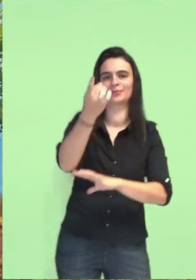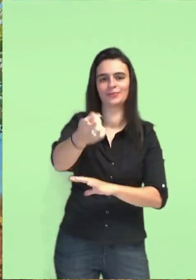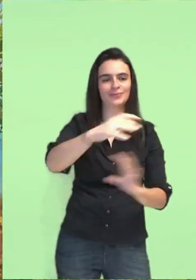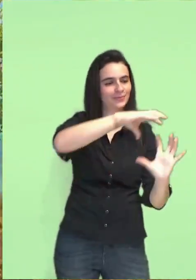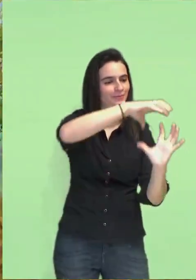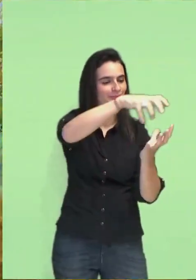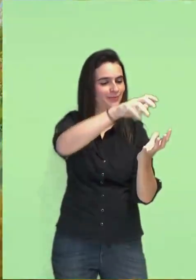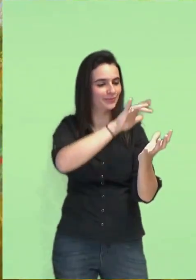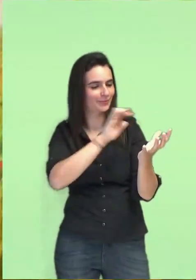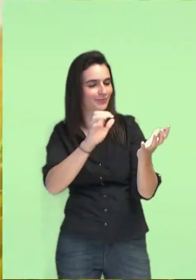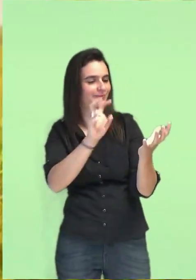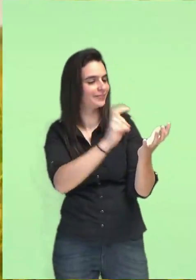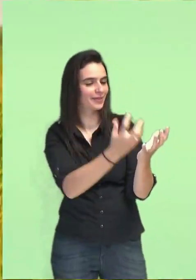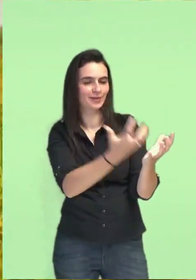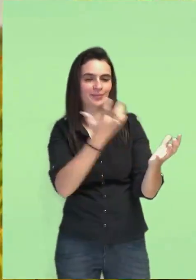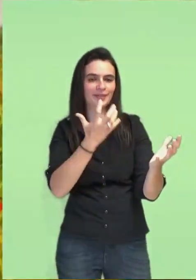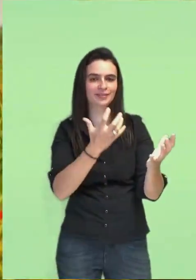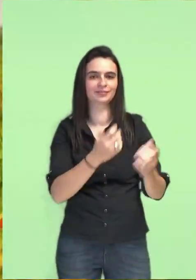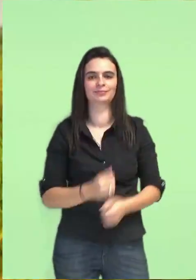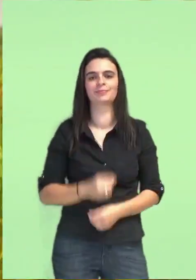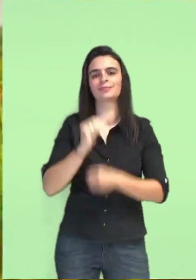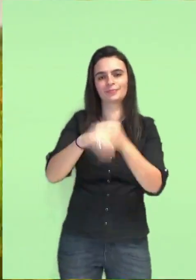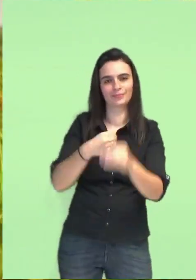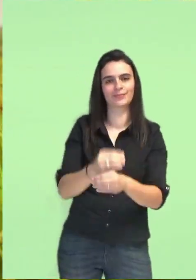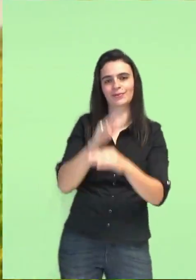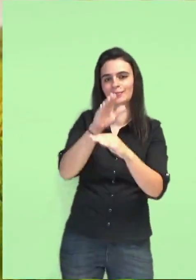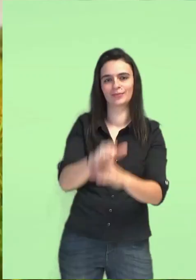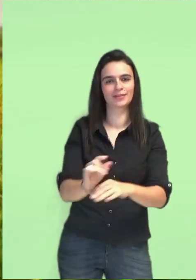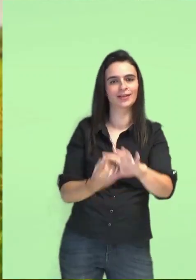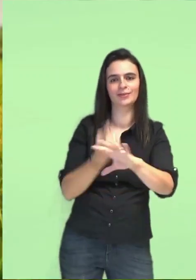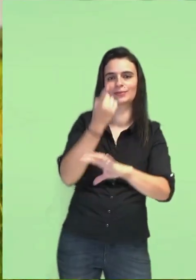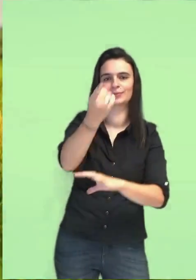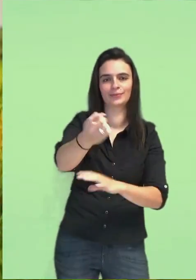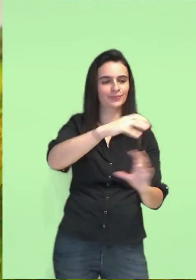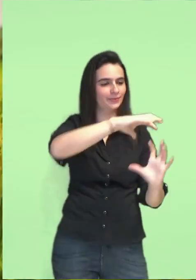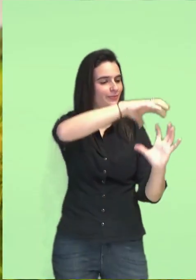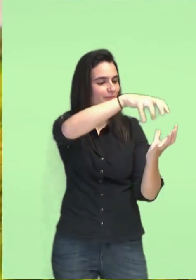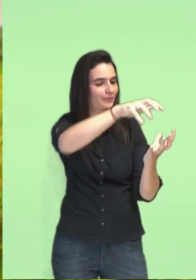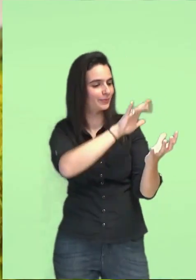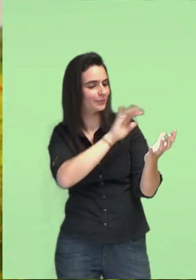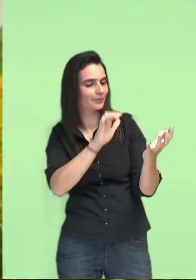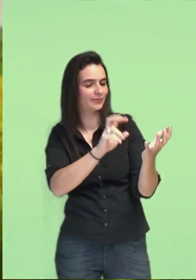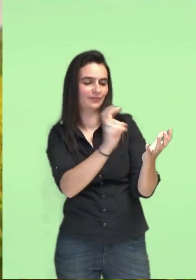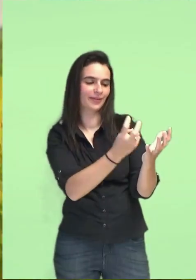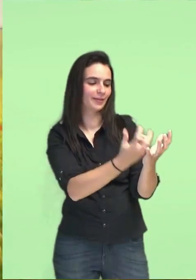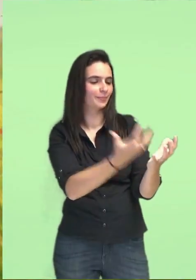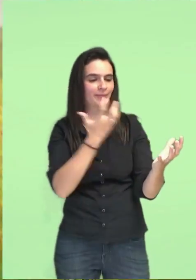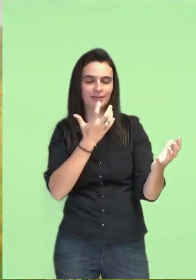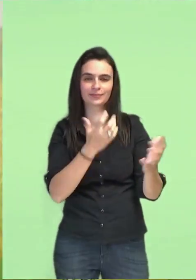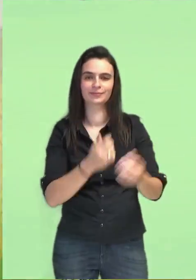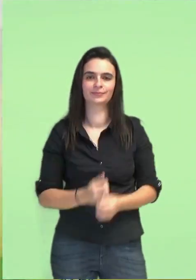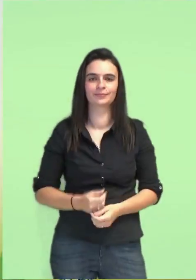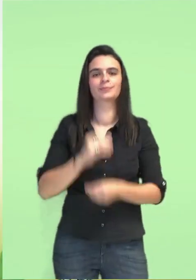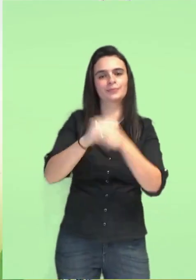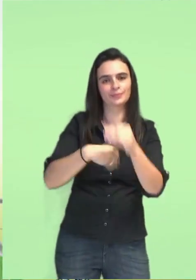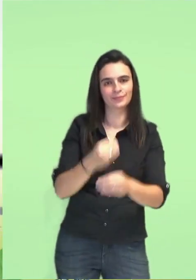C'est ce qu'il faut C'est ce qu'il faut qu'il fasse beau Écolo Écolo Jamais trop C'est qu'il faut C'est ce qu'il faut qu'il fasse